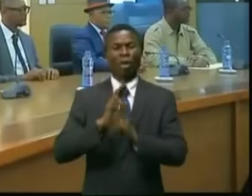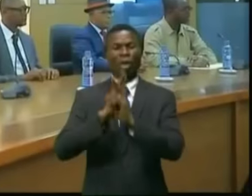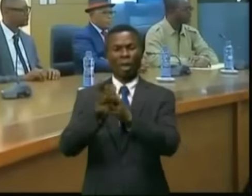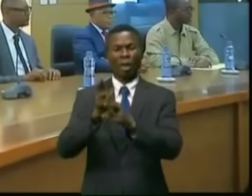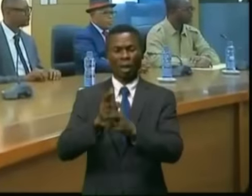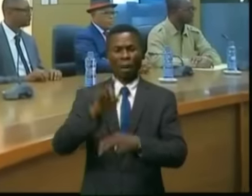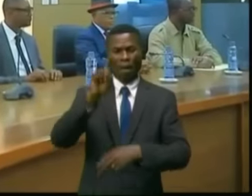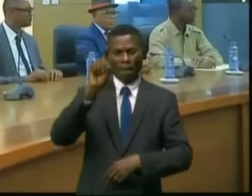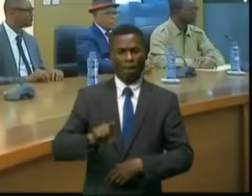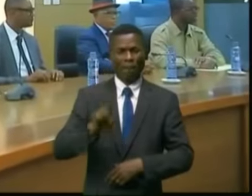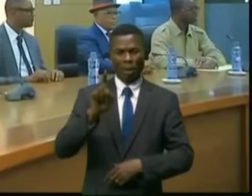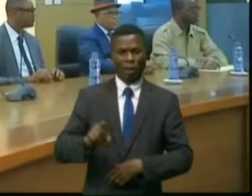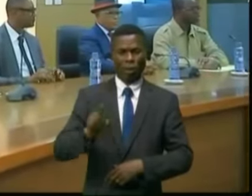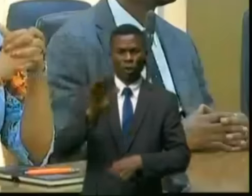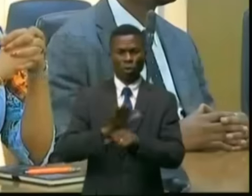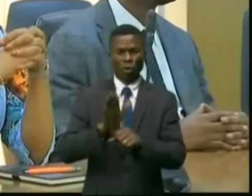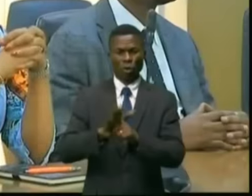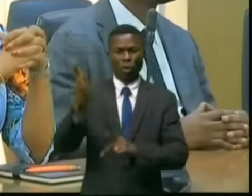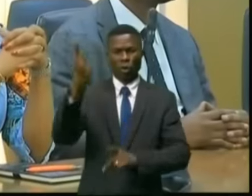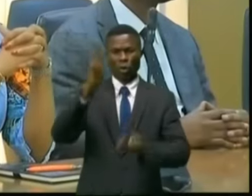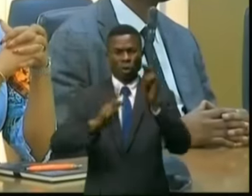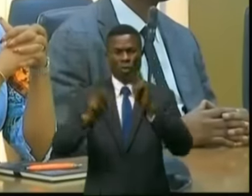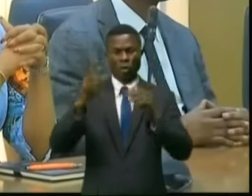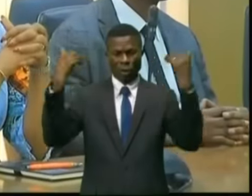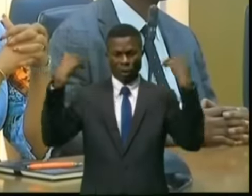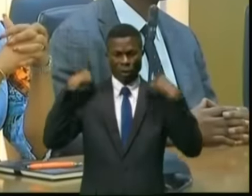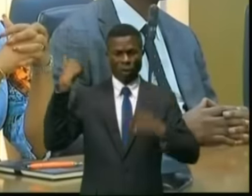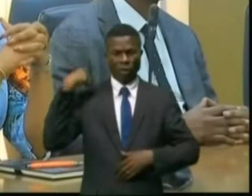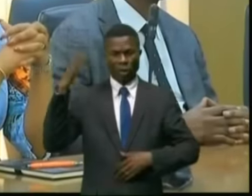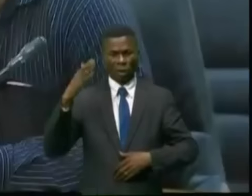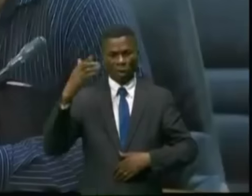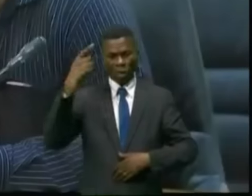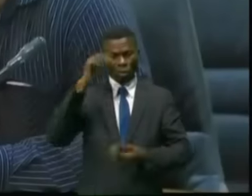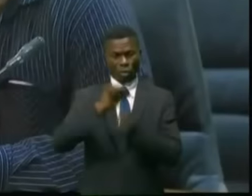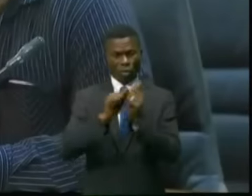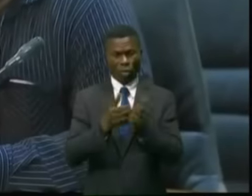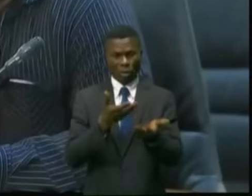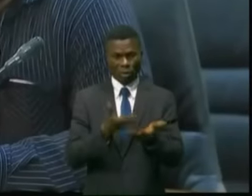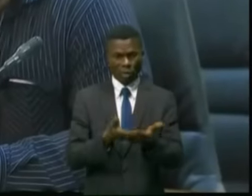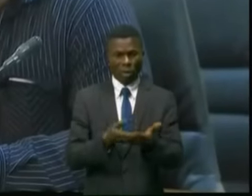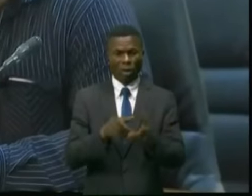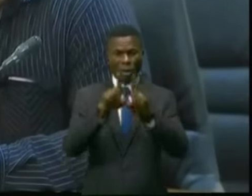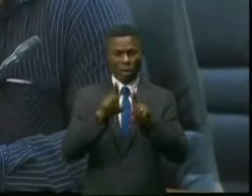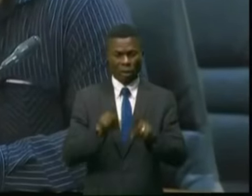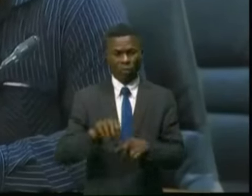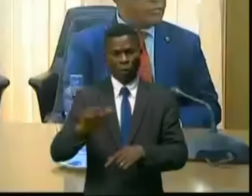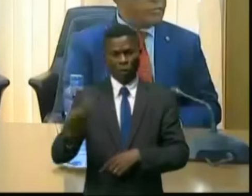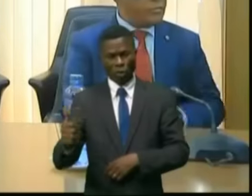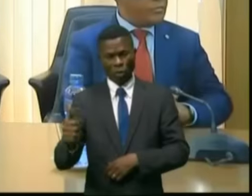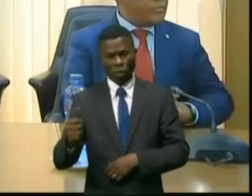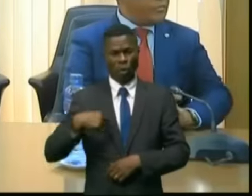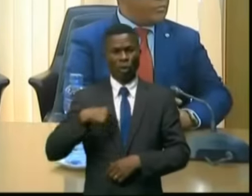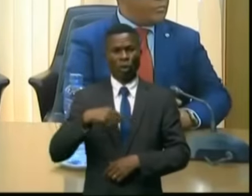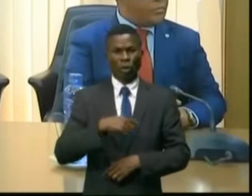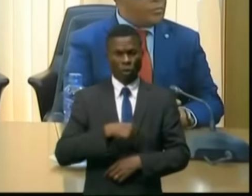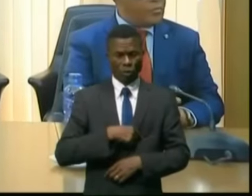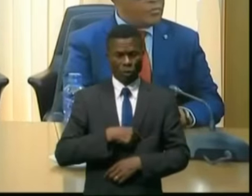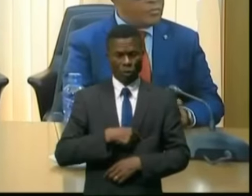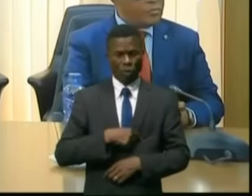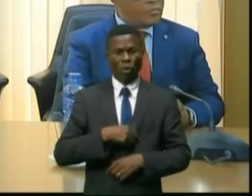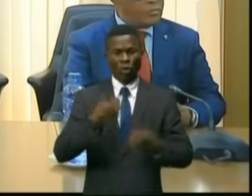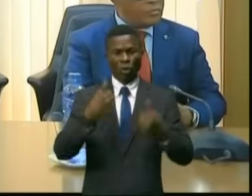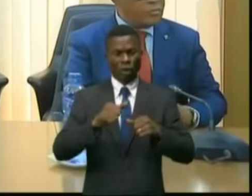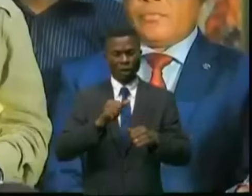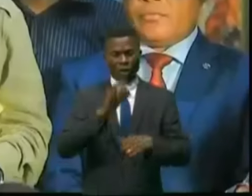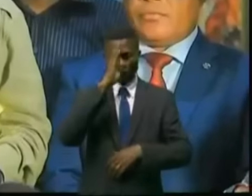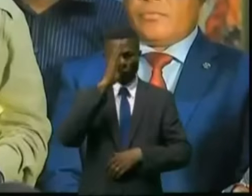préoccupations majeures du chef de l'État sur ce secteur. Du reste, nous restons très attachés